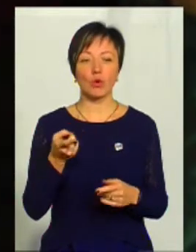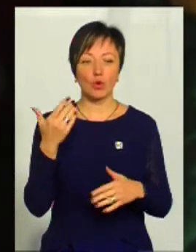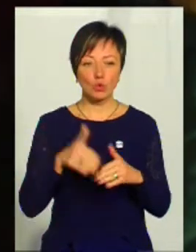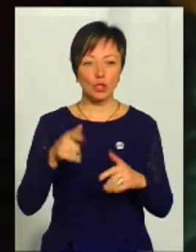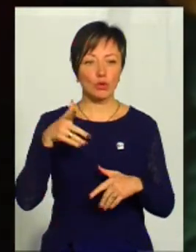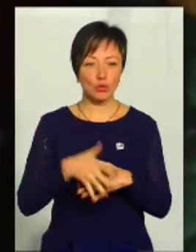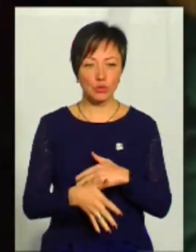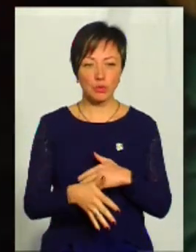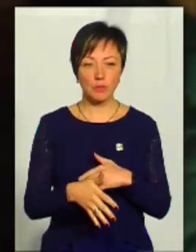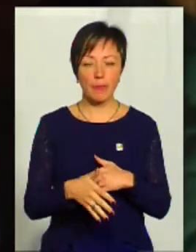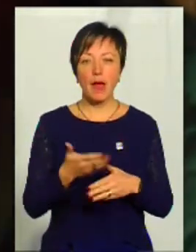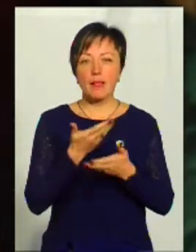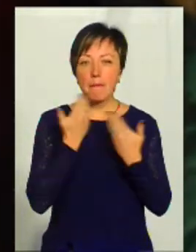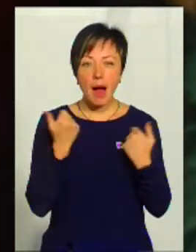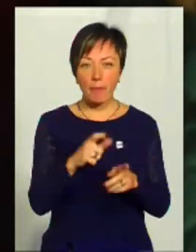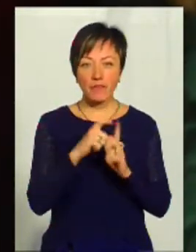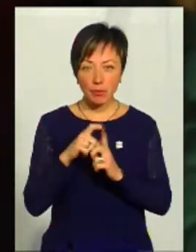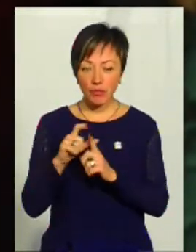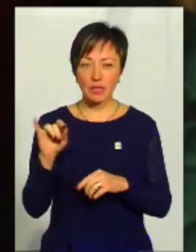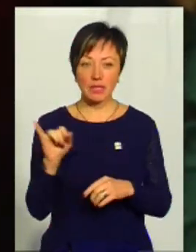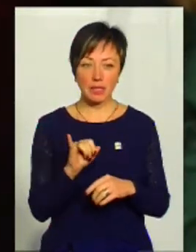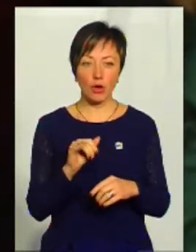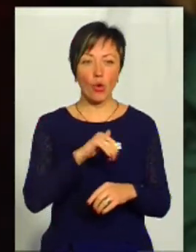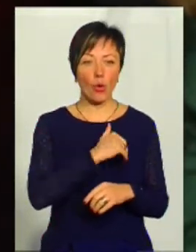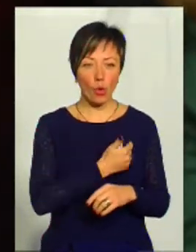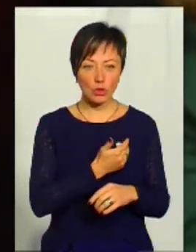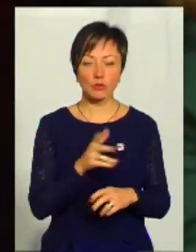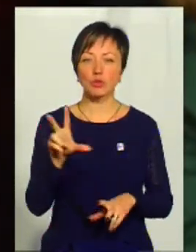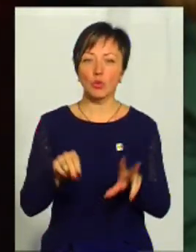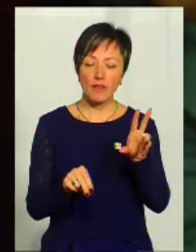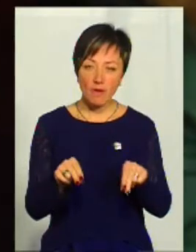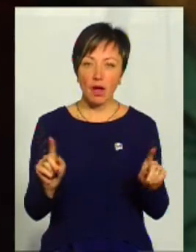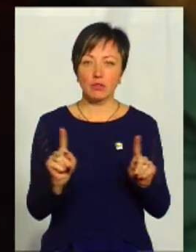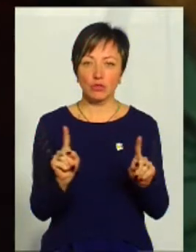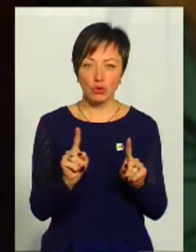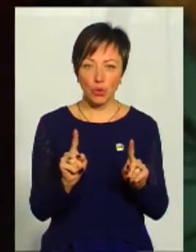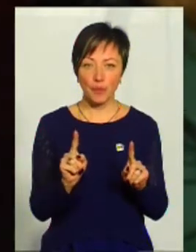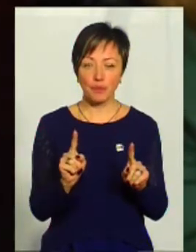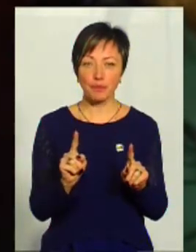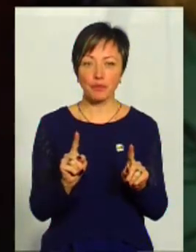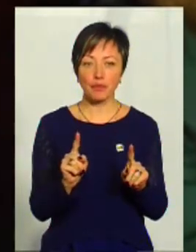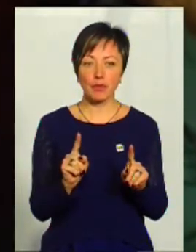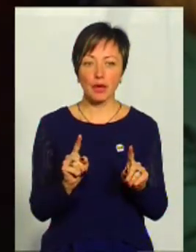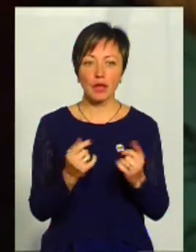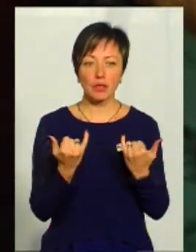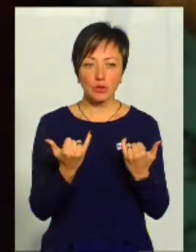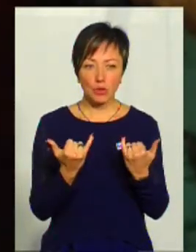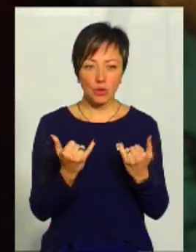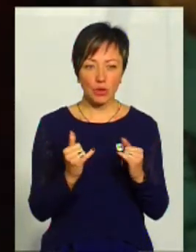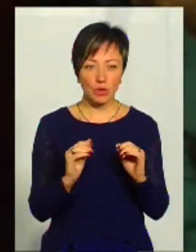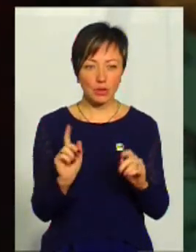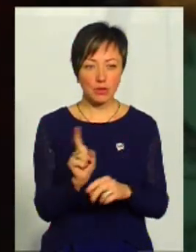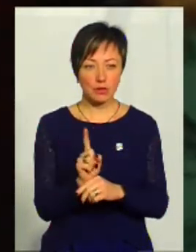маємо відповідей. І хочемо сподіватися, що в той екраніпроекті сьогодні